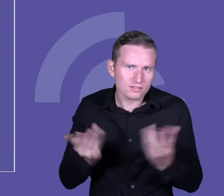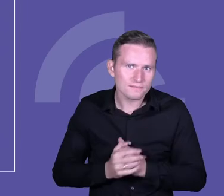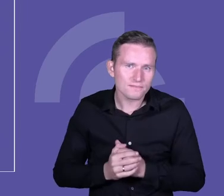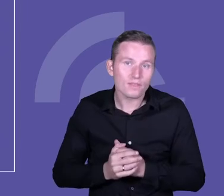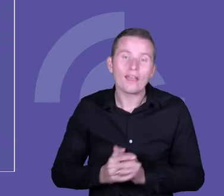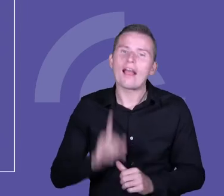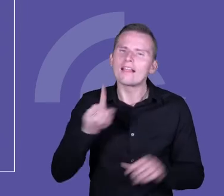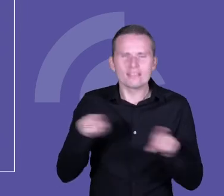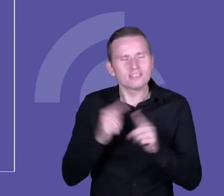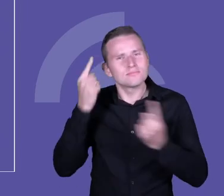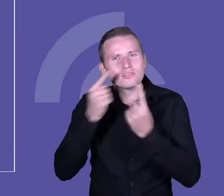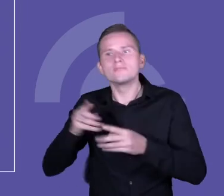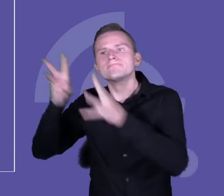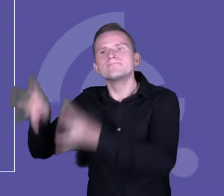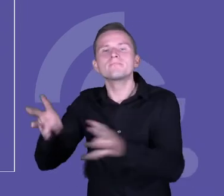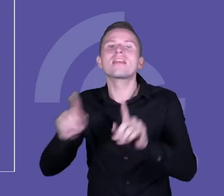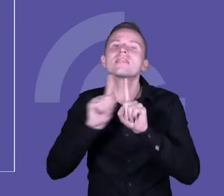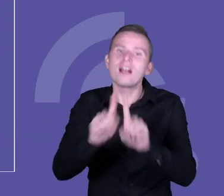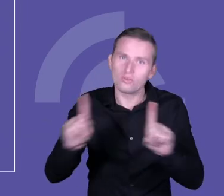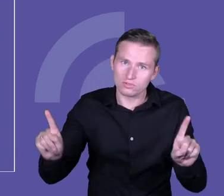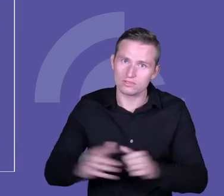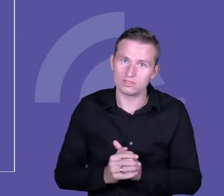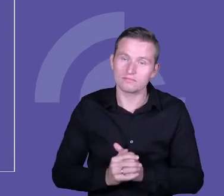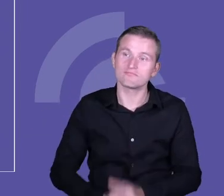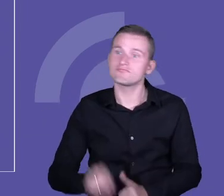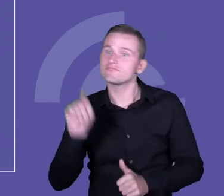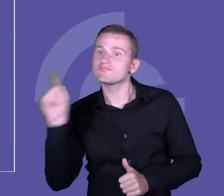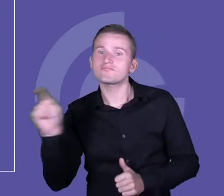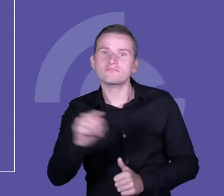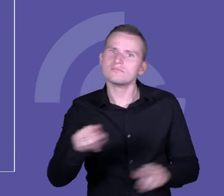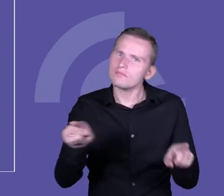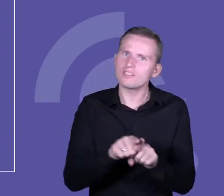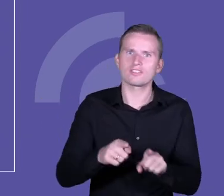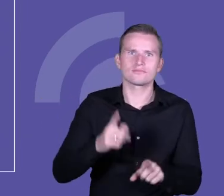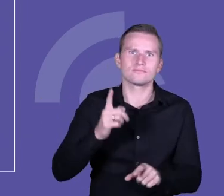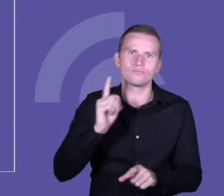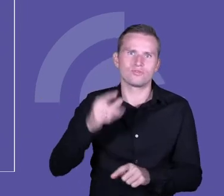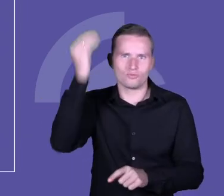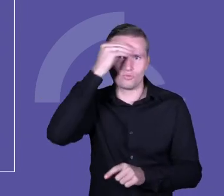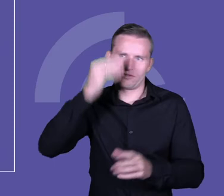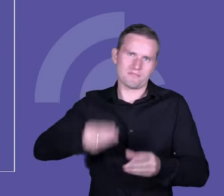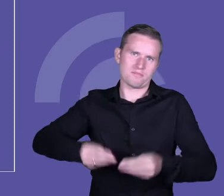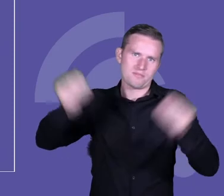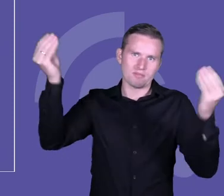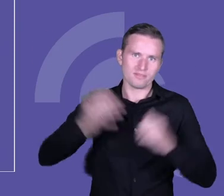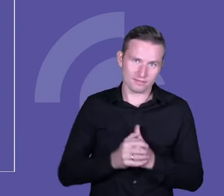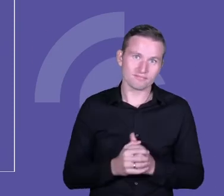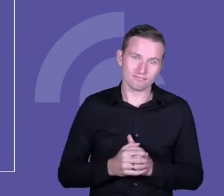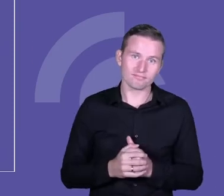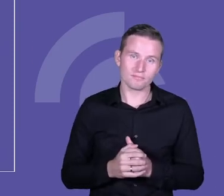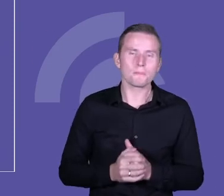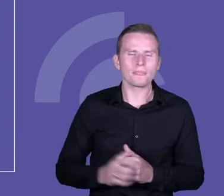ale myślę też o nauczycielu, który też powinien mieć przestrzeń do tego rozwoju, bo bardzo wierzę w to, że jeżeli